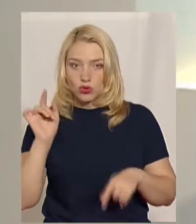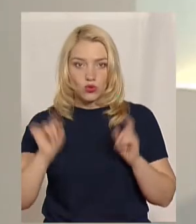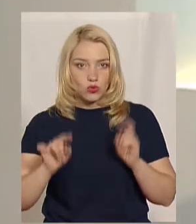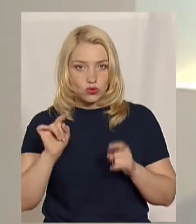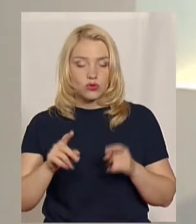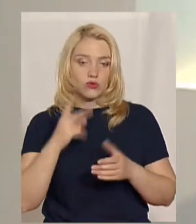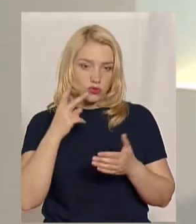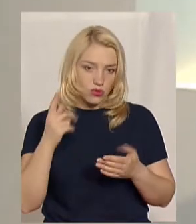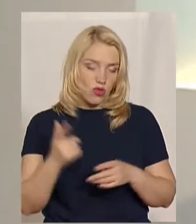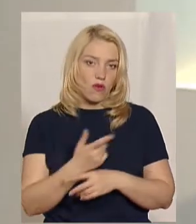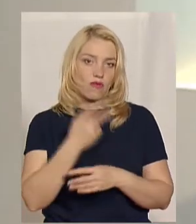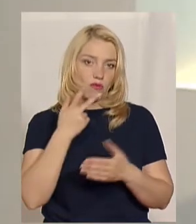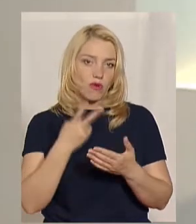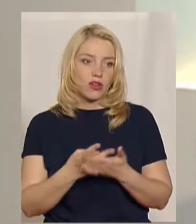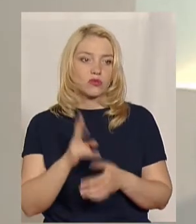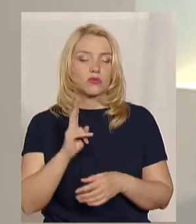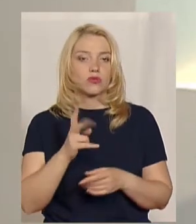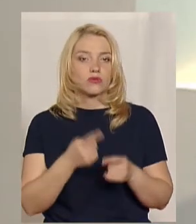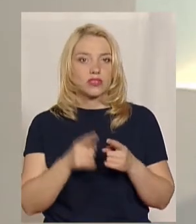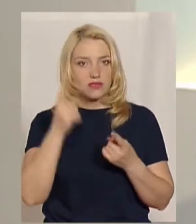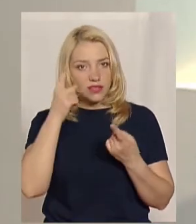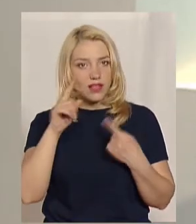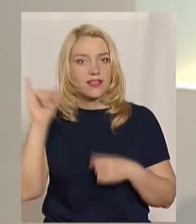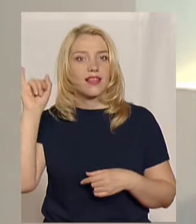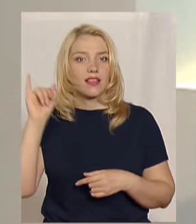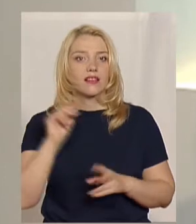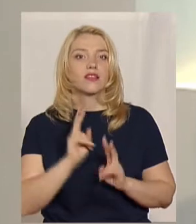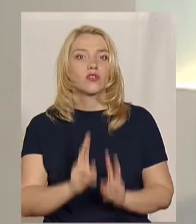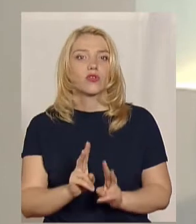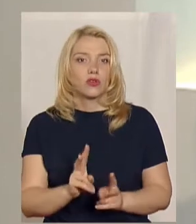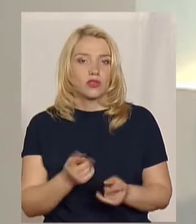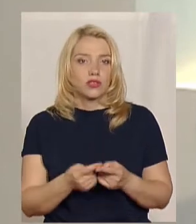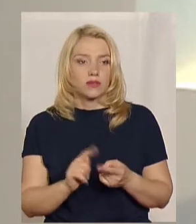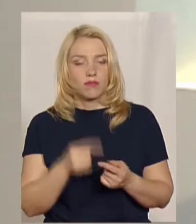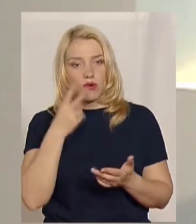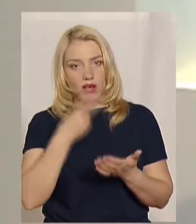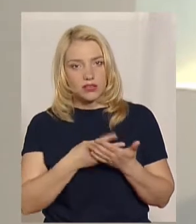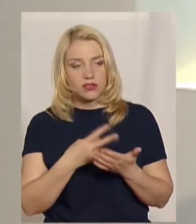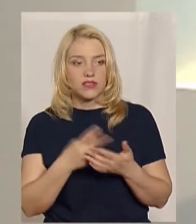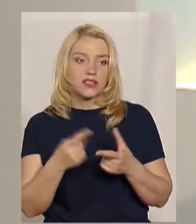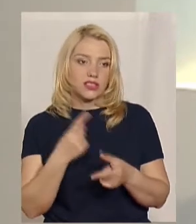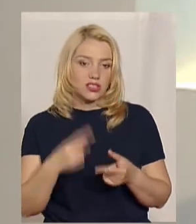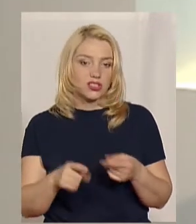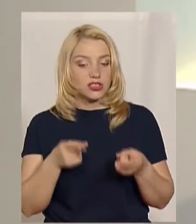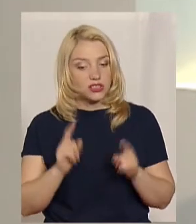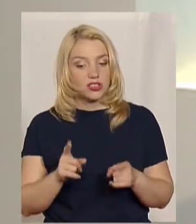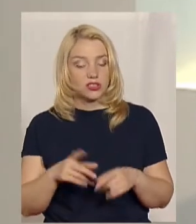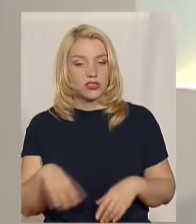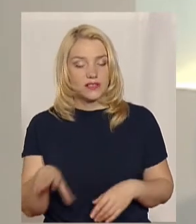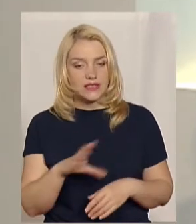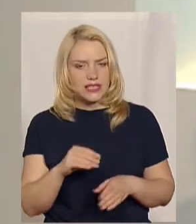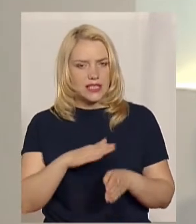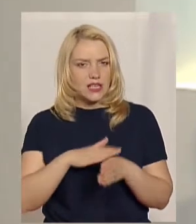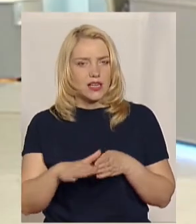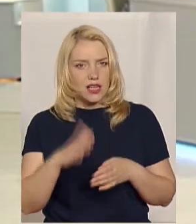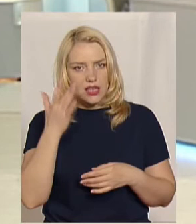кому прийшла така ідея, показувати це? Чи дійсно буде ціле літо, ці